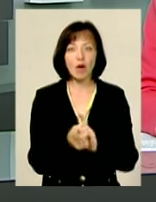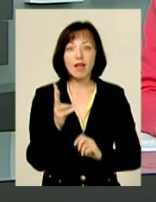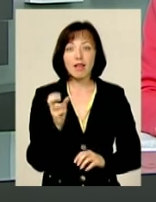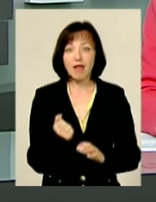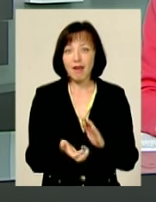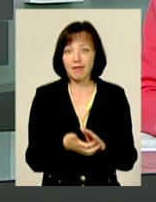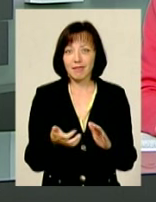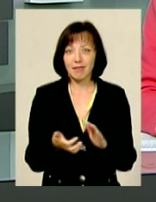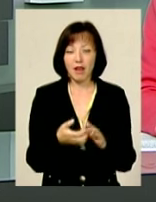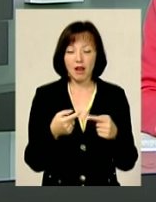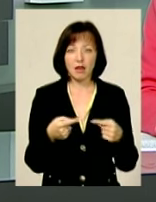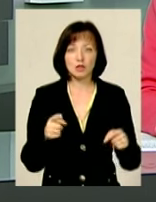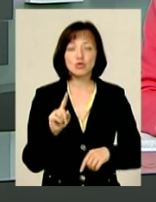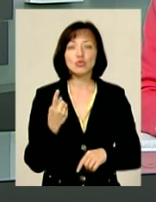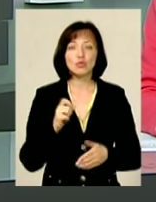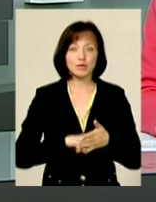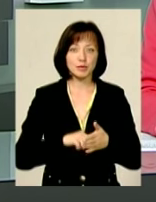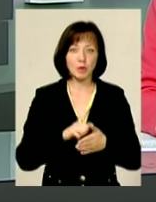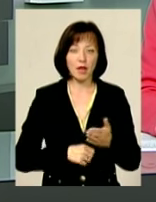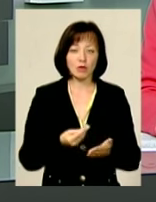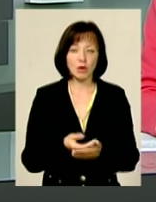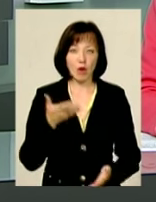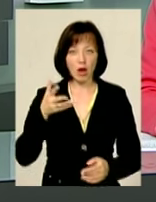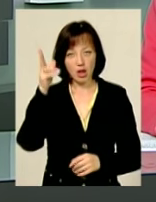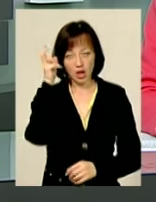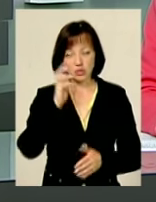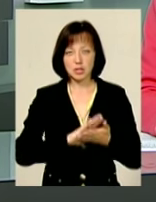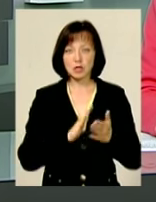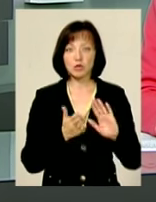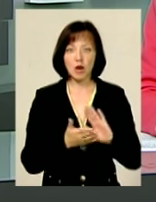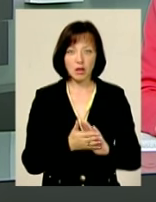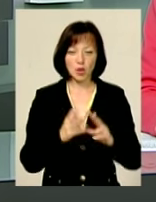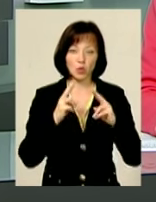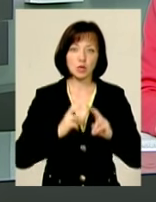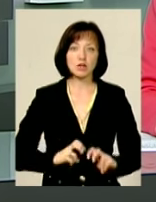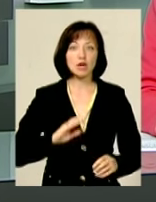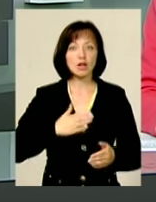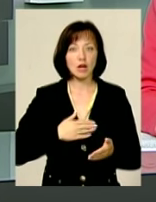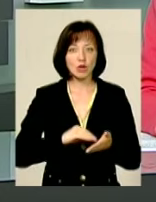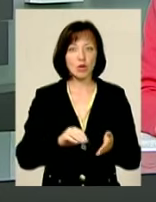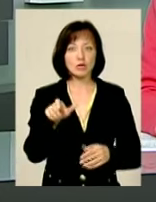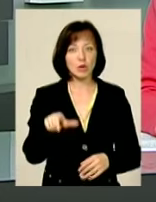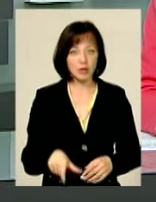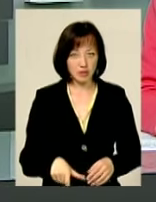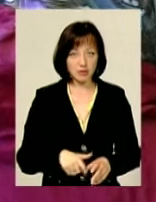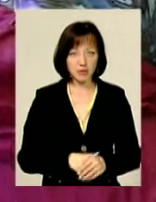делікатес Чим обґрунтована висока вартість гречки? Ситуацію на ринку досліджувала Наталія Поліщук